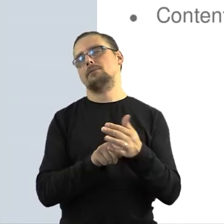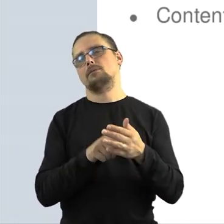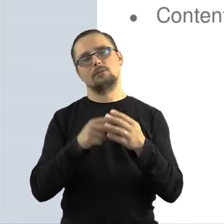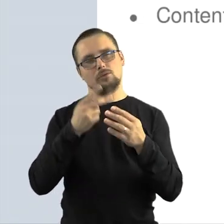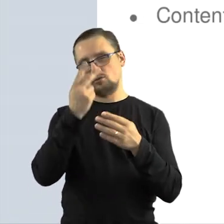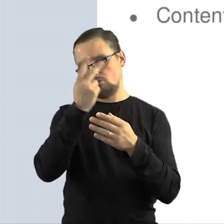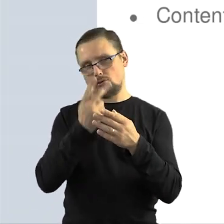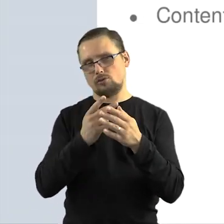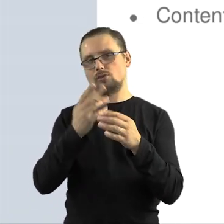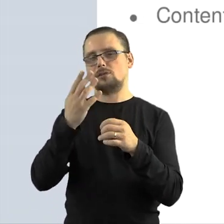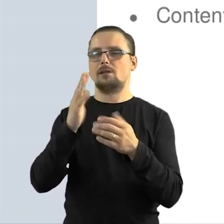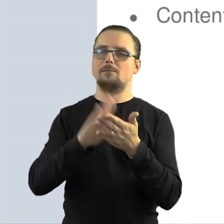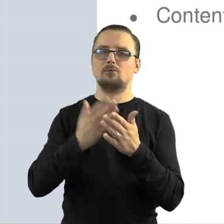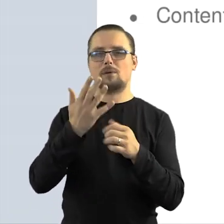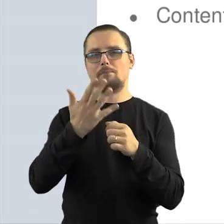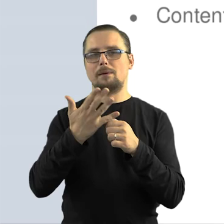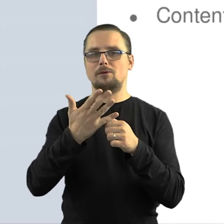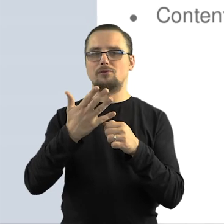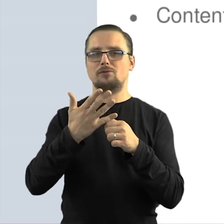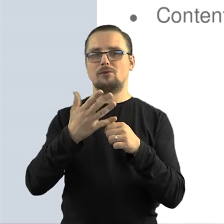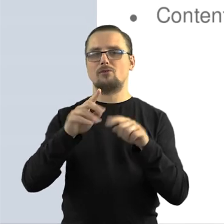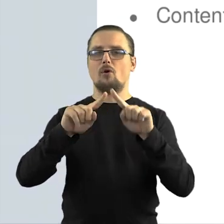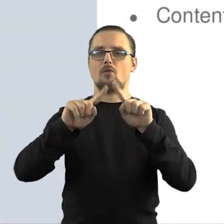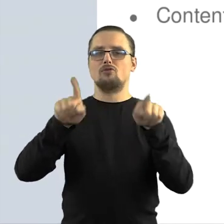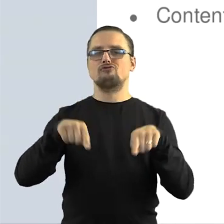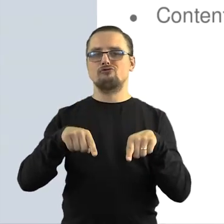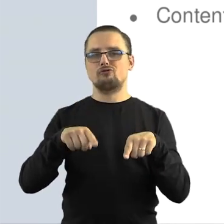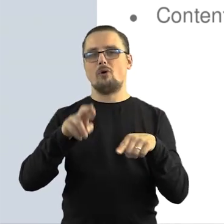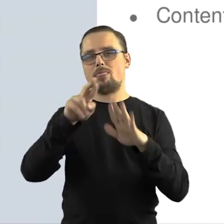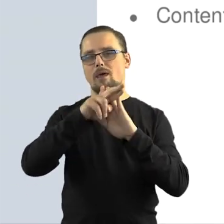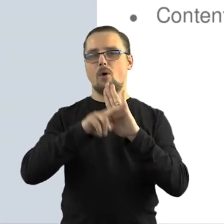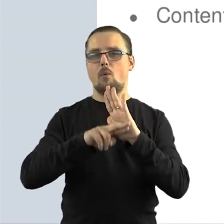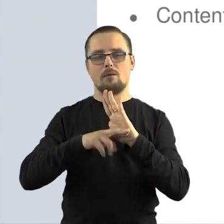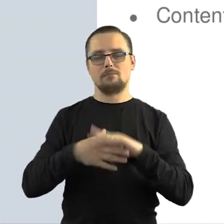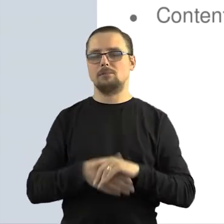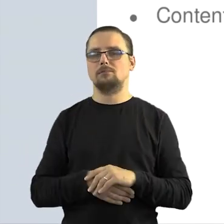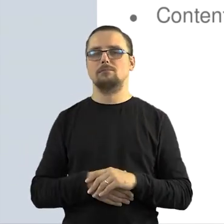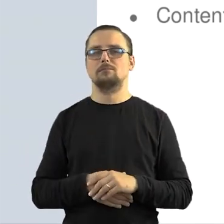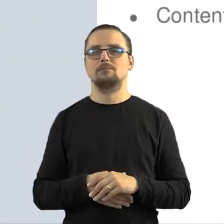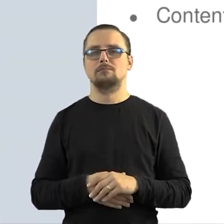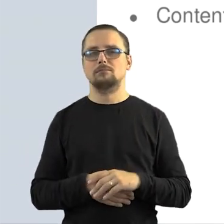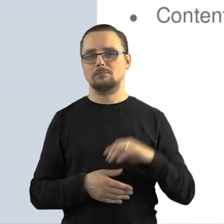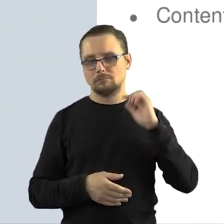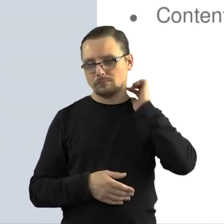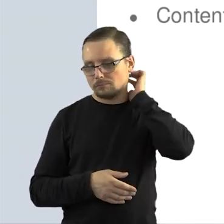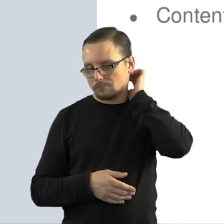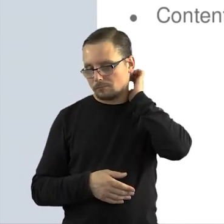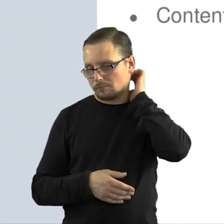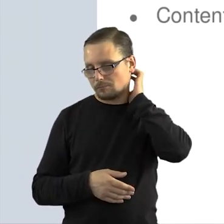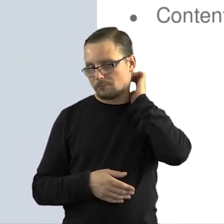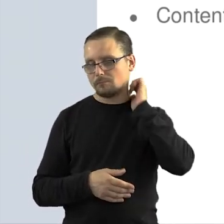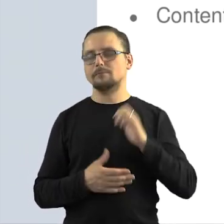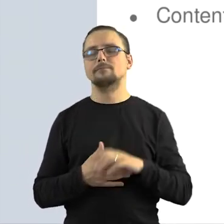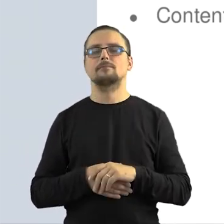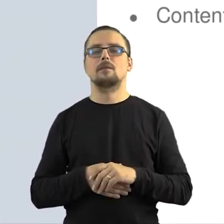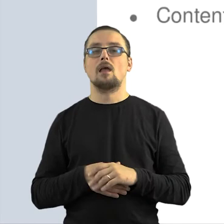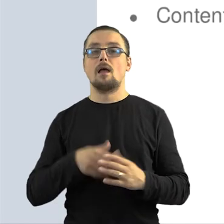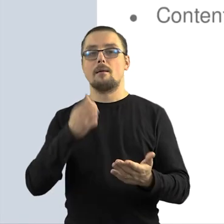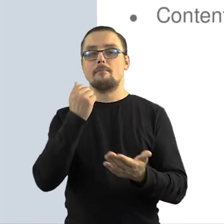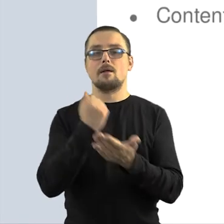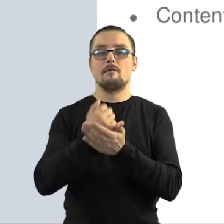Zazwyczaj nie oszukujmy się, wszyscy to robimy w sposób dosyć nieświadomy i nikt nie czyta tych 50 stron, a 4 regulaminów.